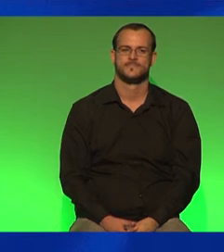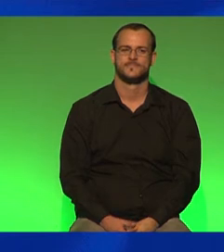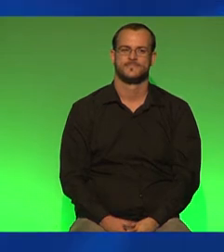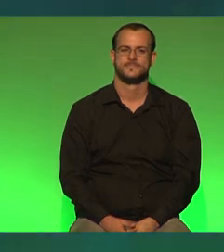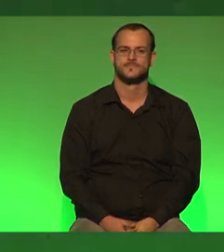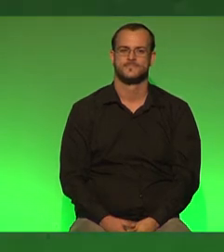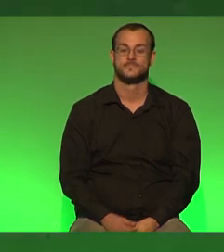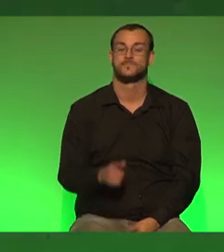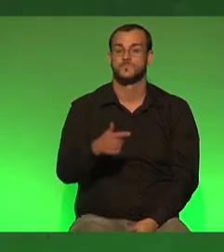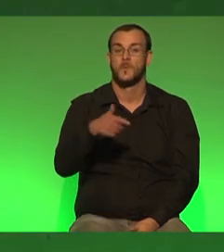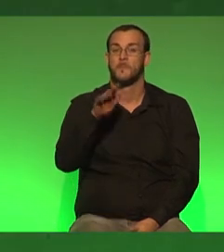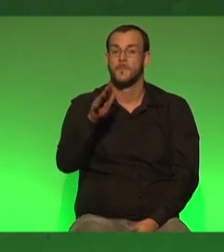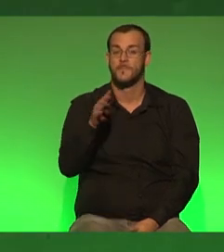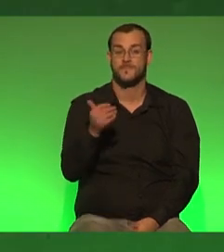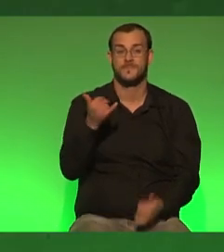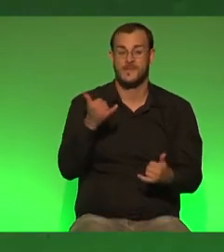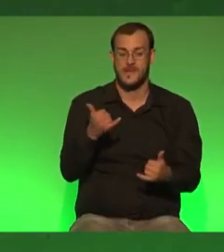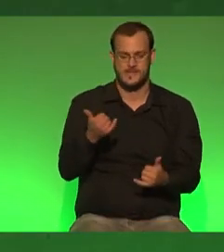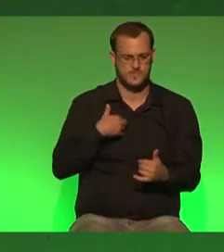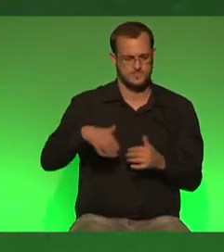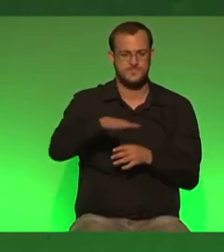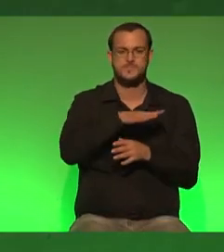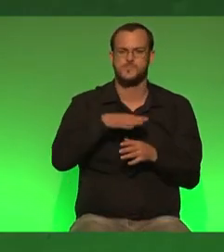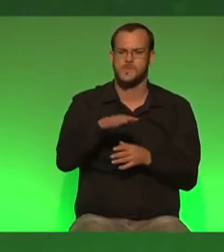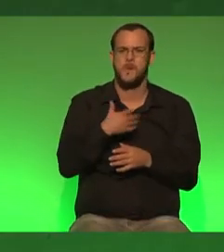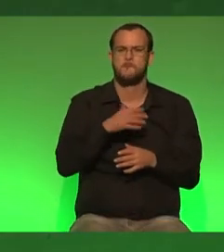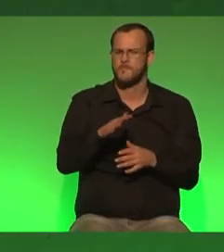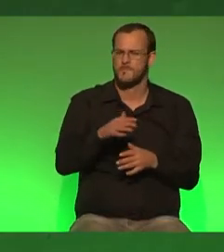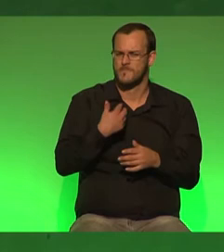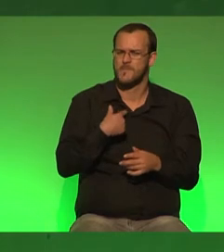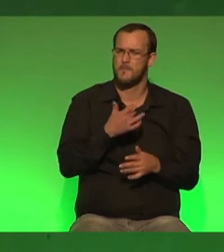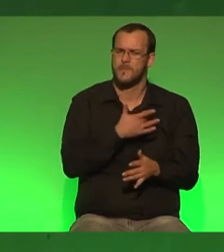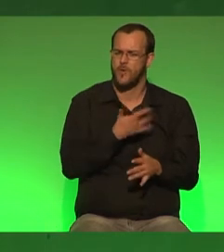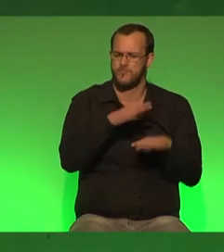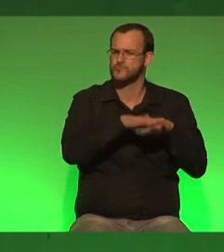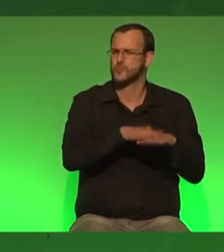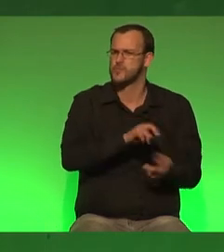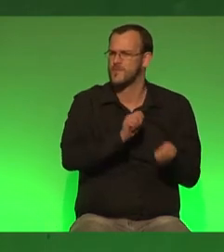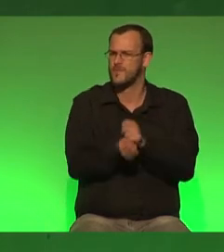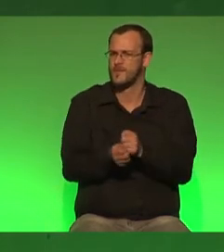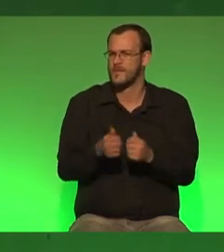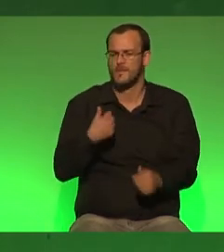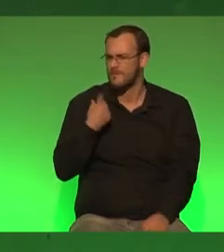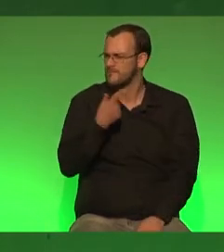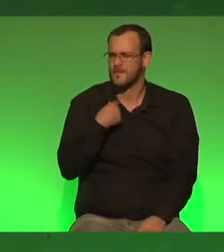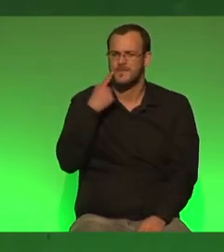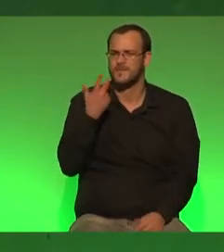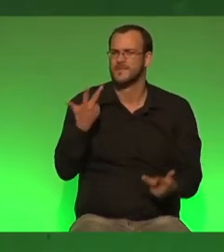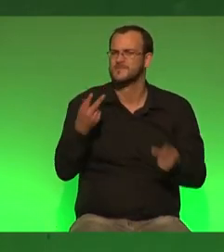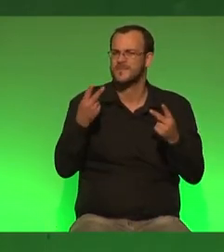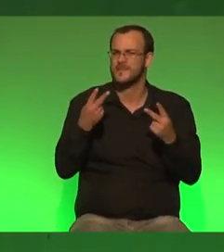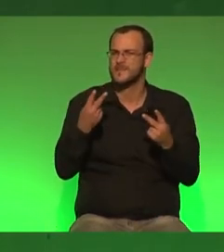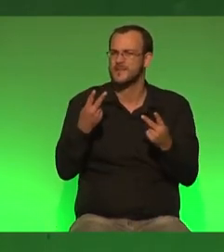Und mehr noch, gerade als Region, die so massiv vom Strukturwandel betroffen ist, wissen wir in NRW doch am besten, wie wichtig